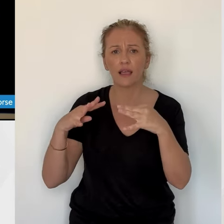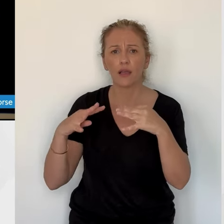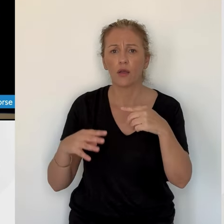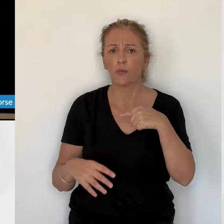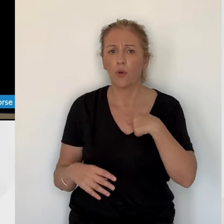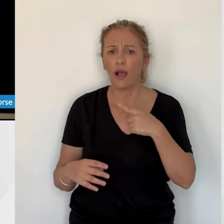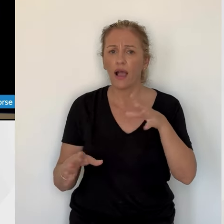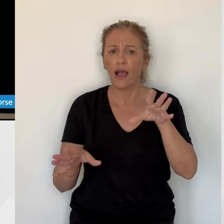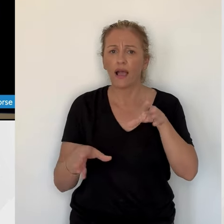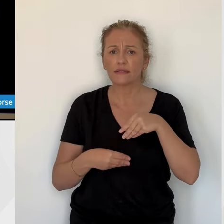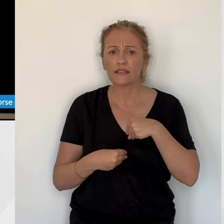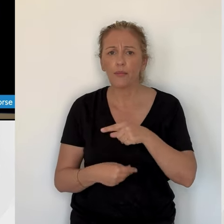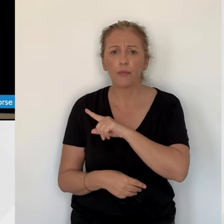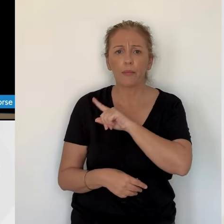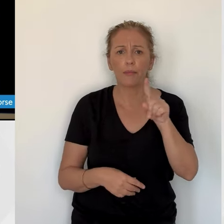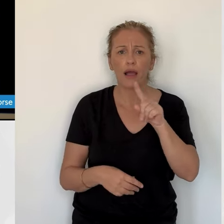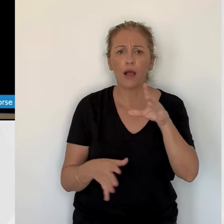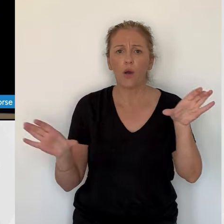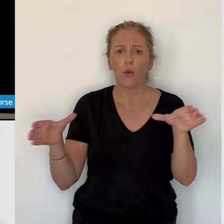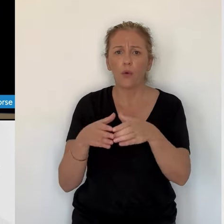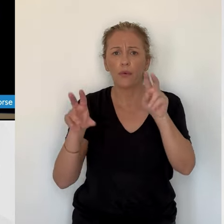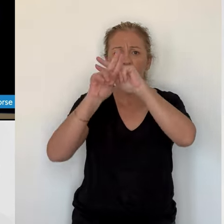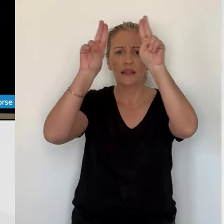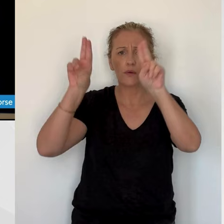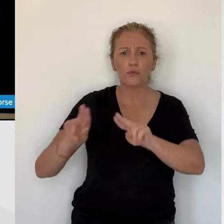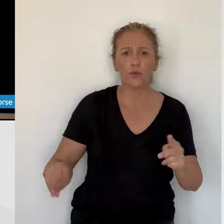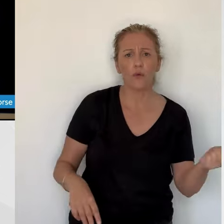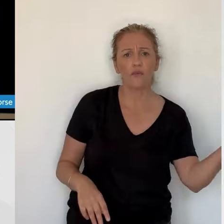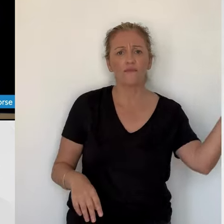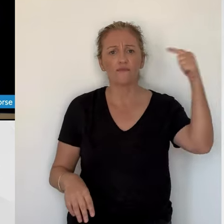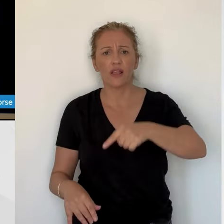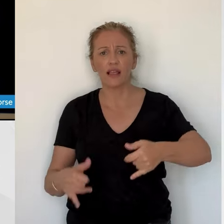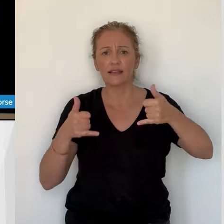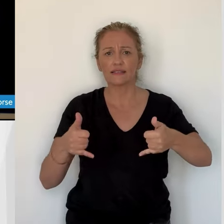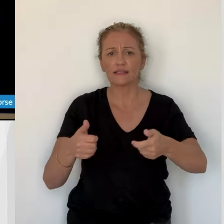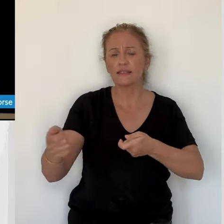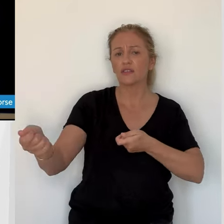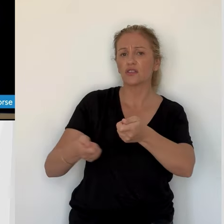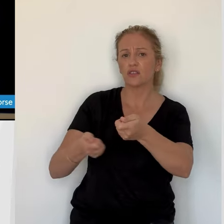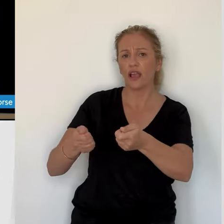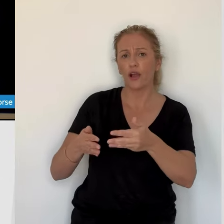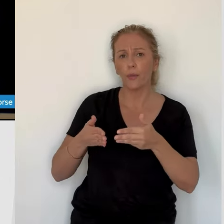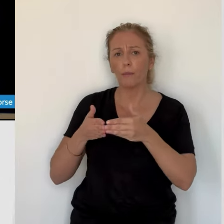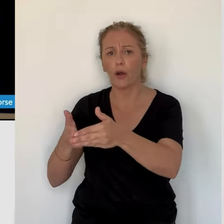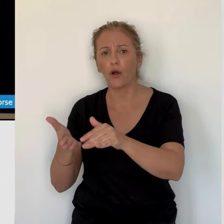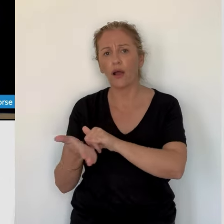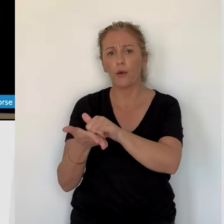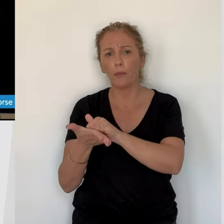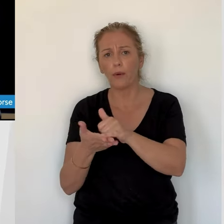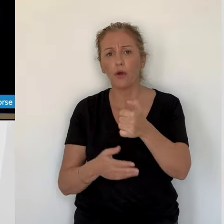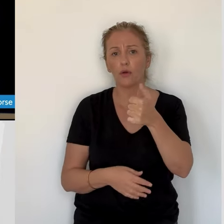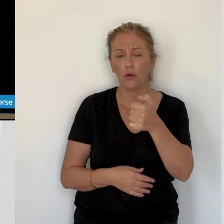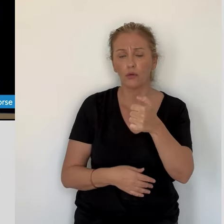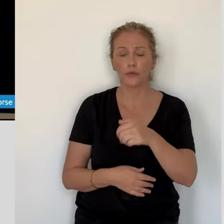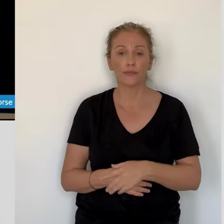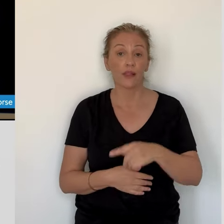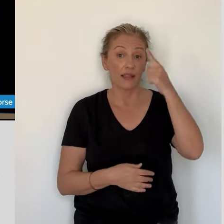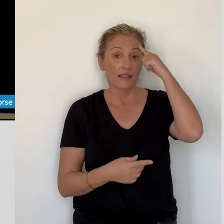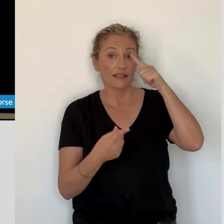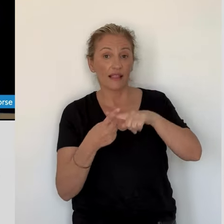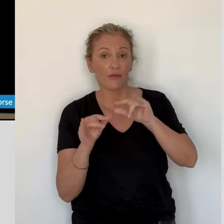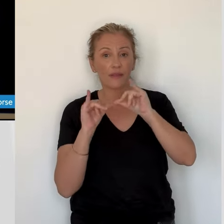déclaration-là, c'est une déclaration de guerre. Et je vous le redis, pour moi ce n'est pas négociable. Il n'y aura pas de groupes